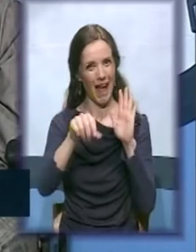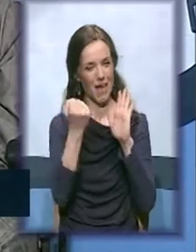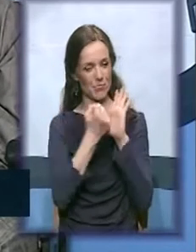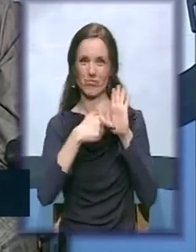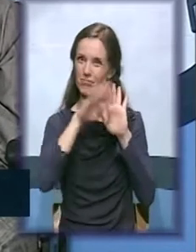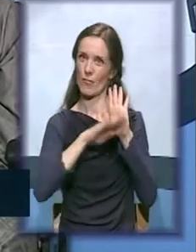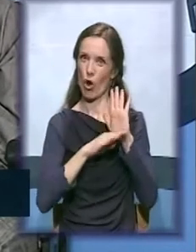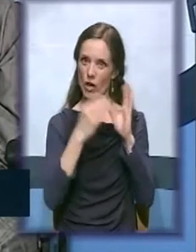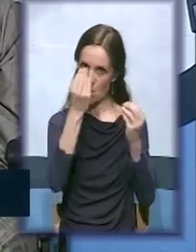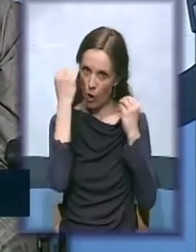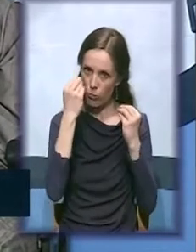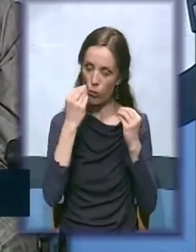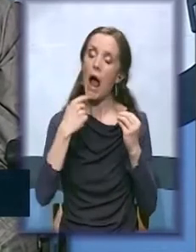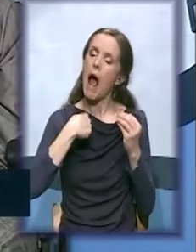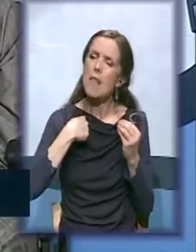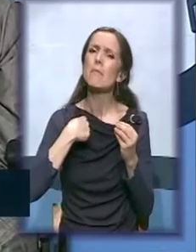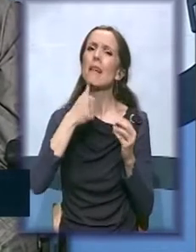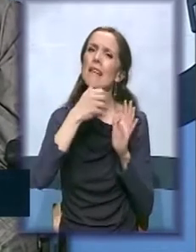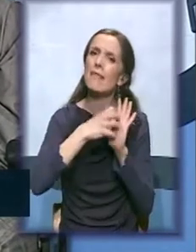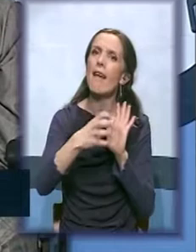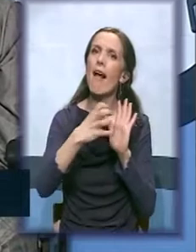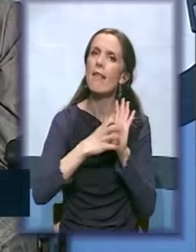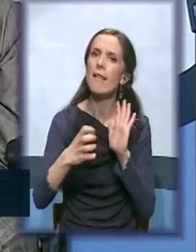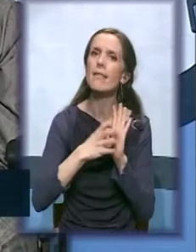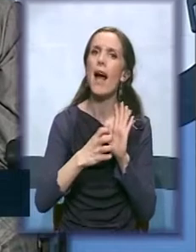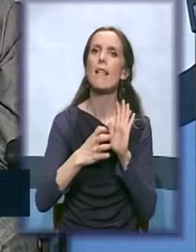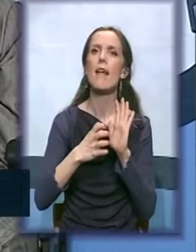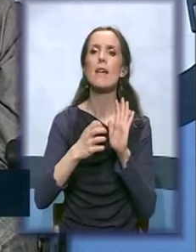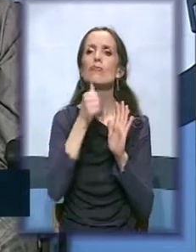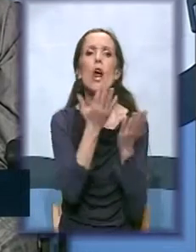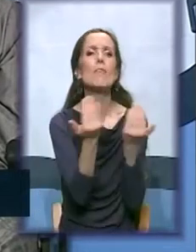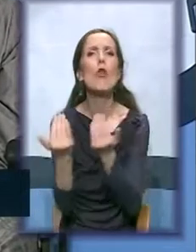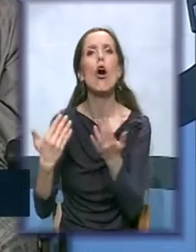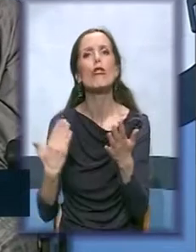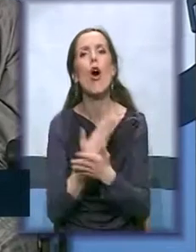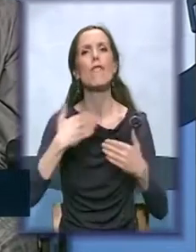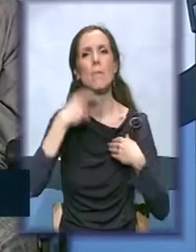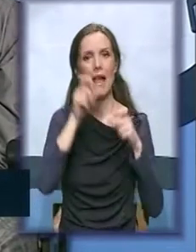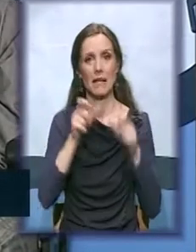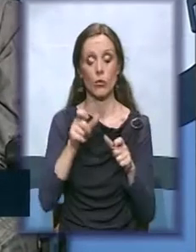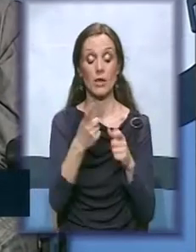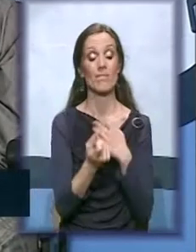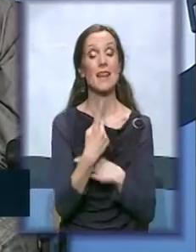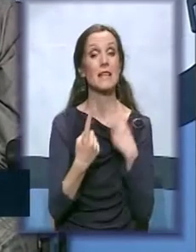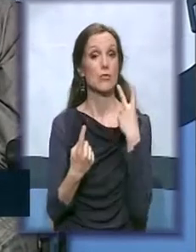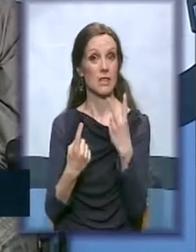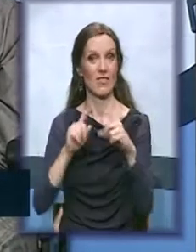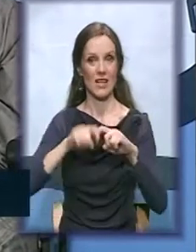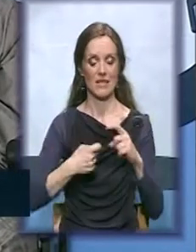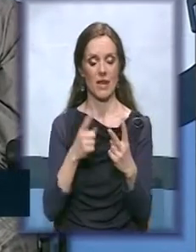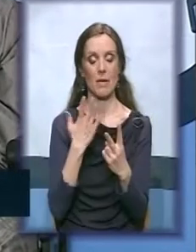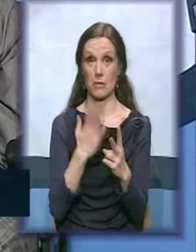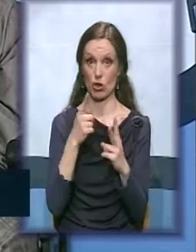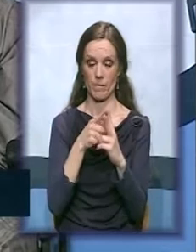ali mi idemo i dalje i dalje na nove mlade ljude. Desće se dve stvari. Jedna je obuka